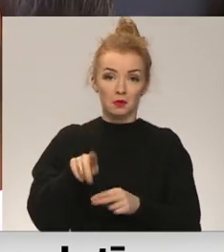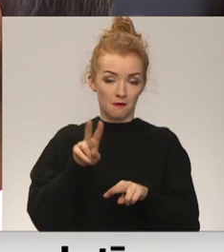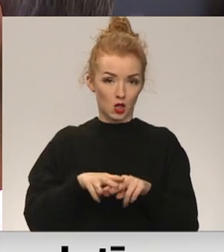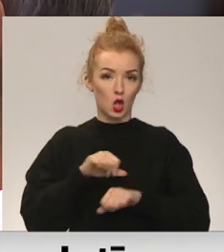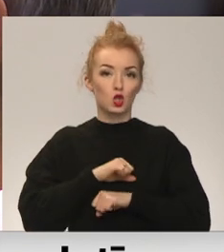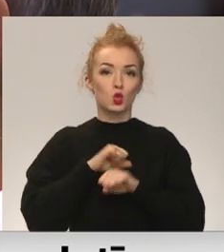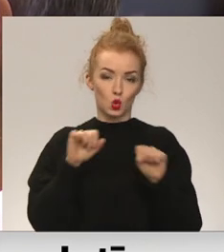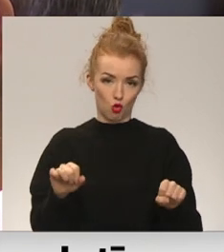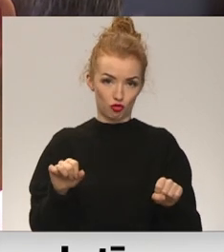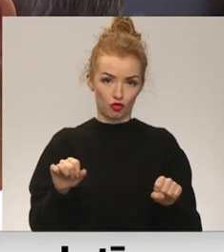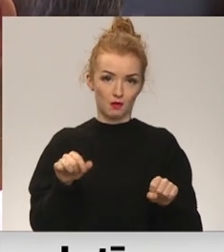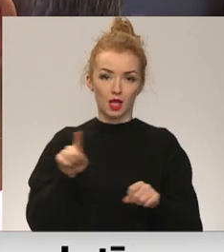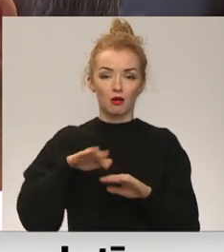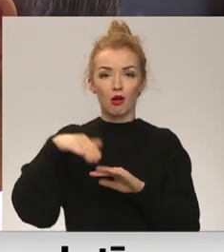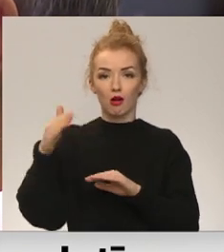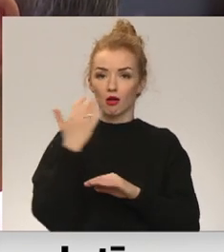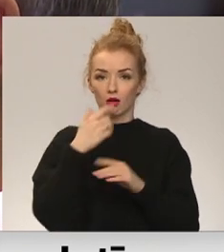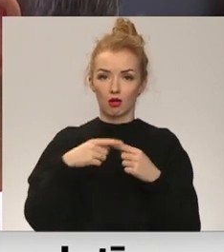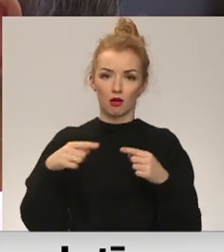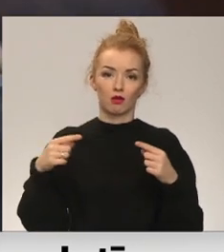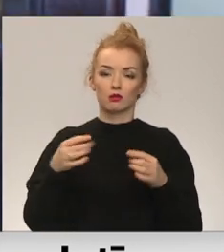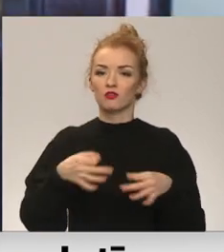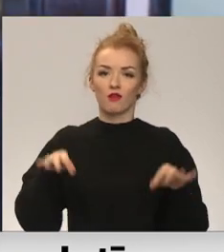Un ir viens no lielākajiem ārpolitiskajiem izaicinājumiem.